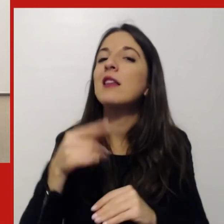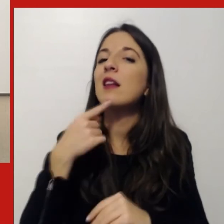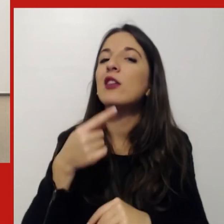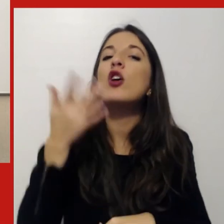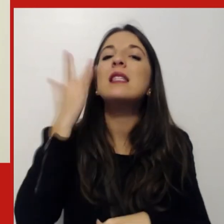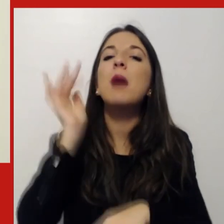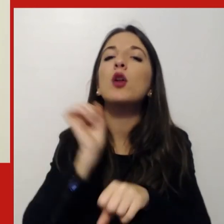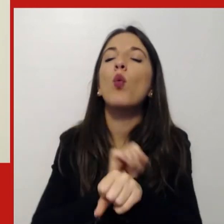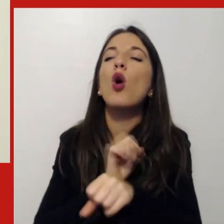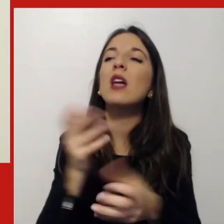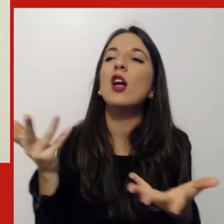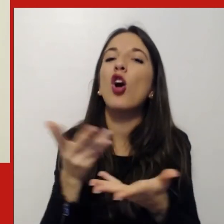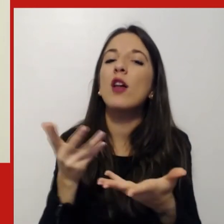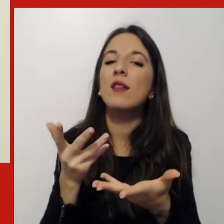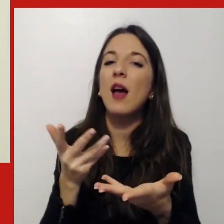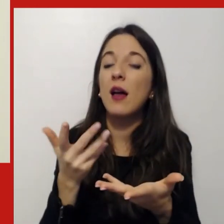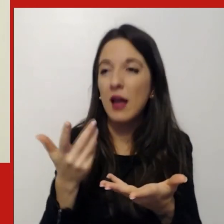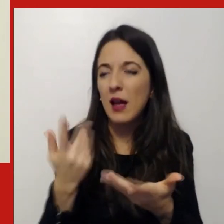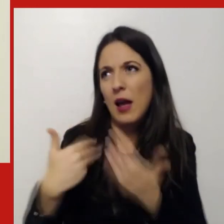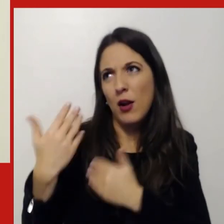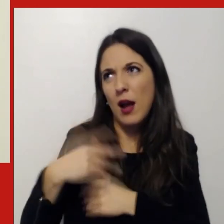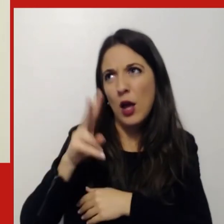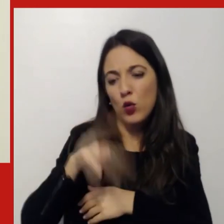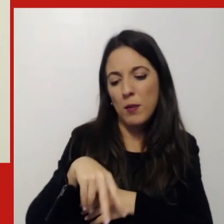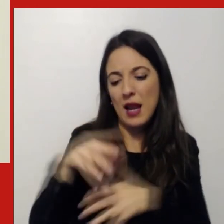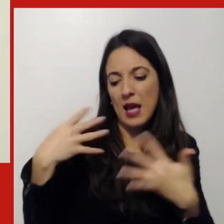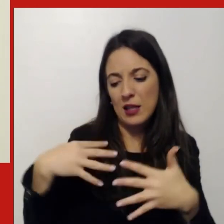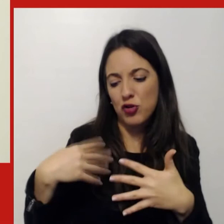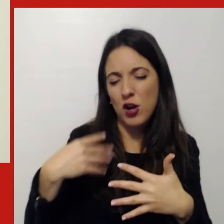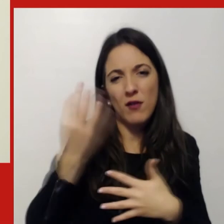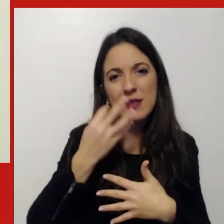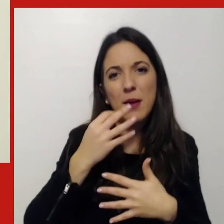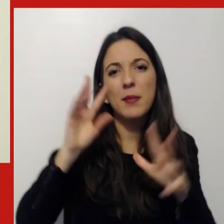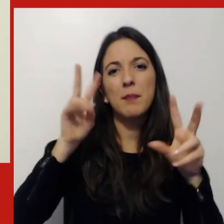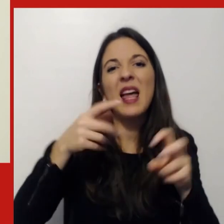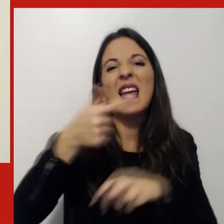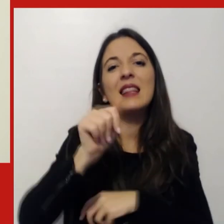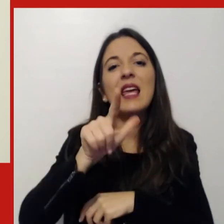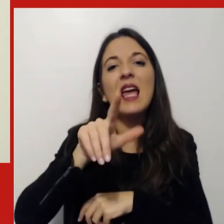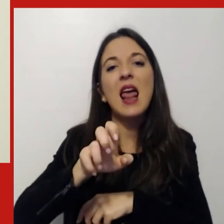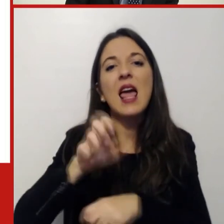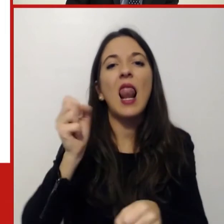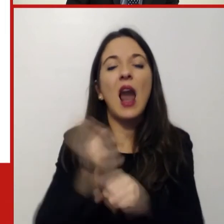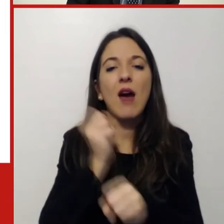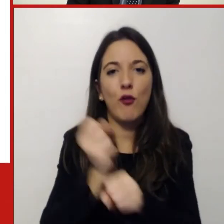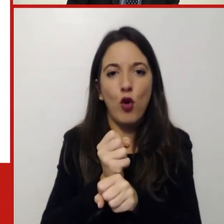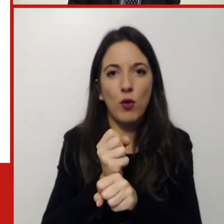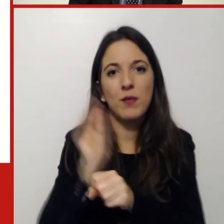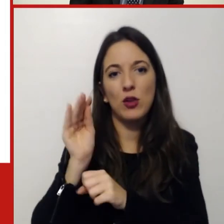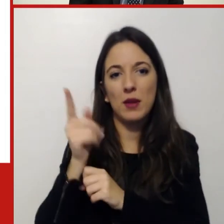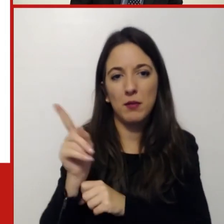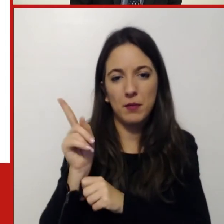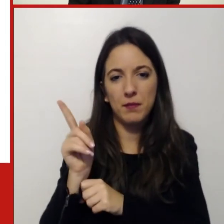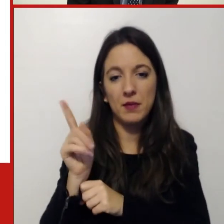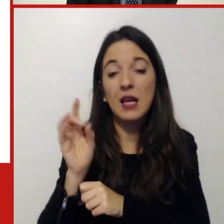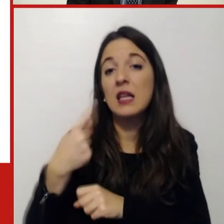magari credo fino al 2019 si parlava molto di telelavoro più che di smart working quindi la domanda è la seguente mantenendo comunque lo stesso orario di lavoro dell'ufficio possiamo